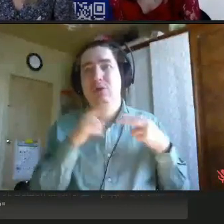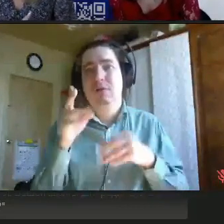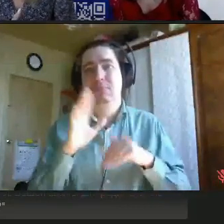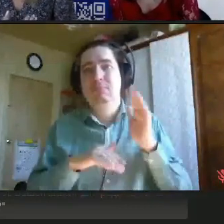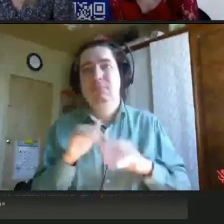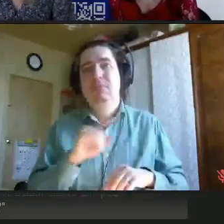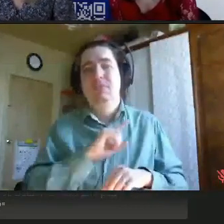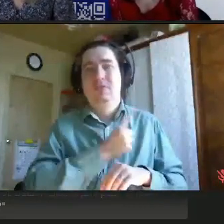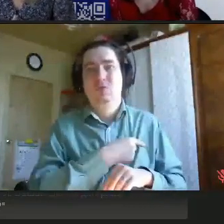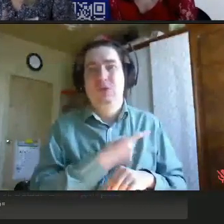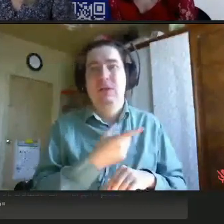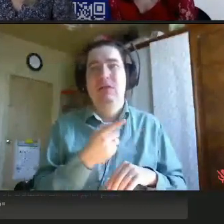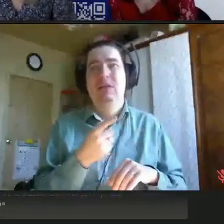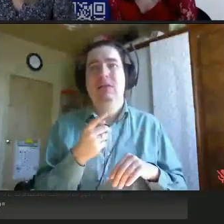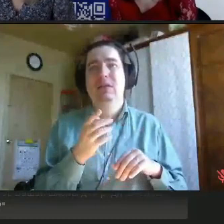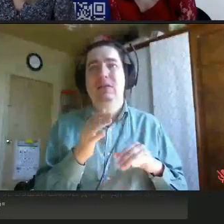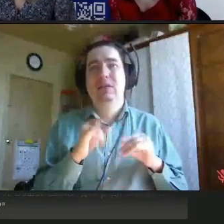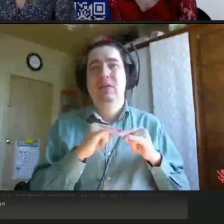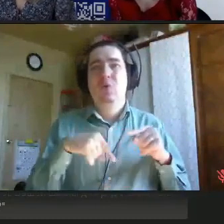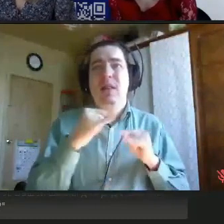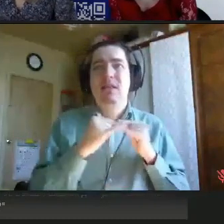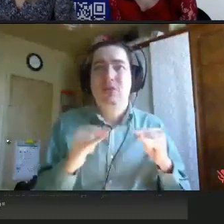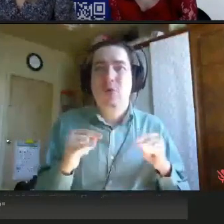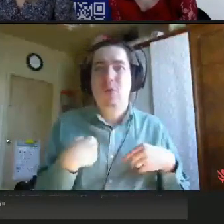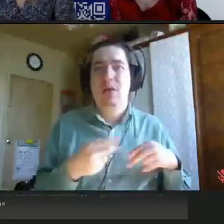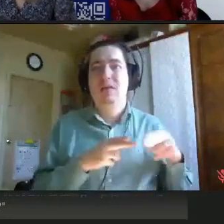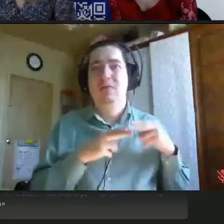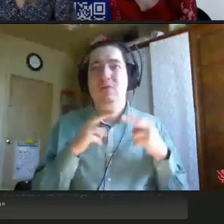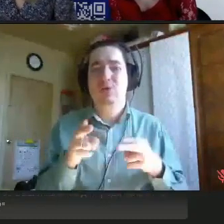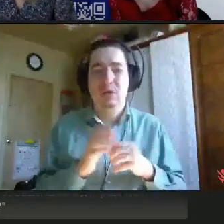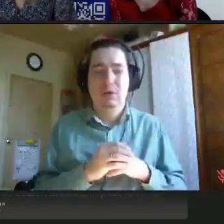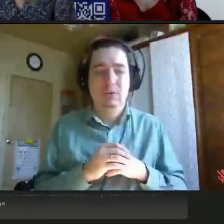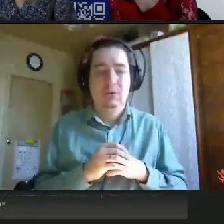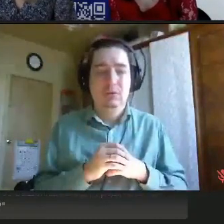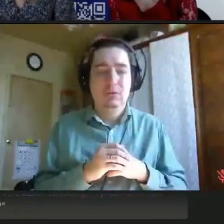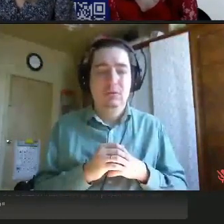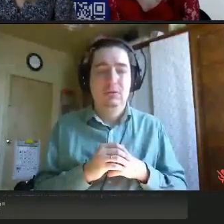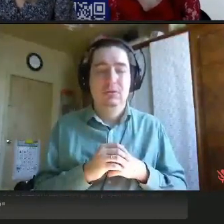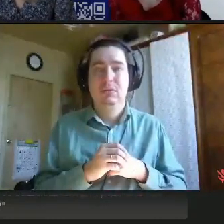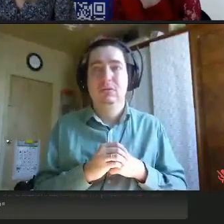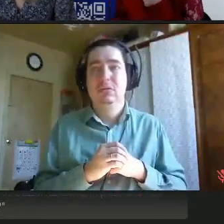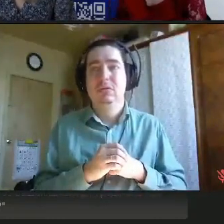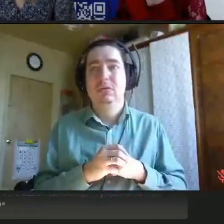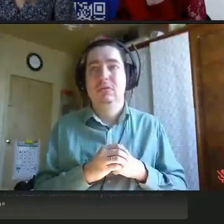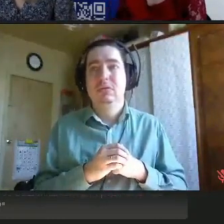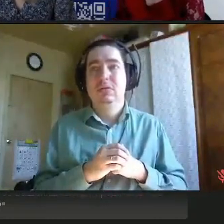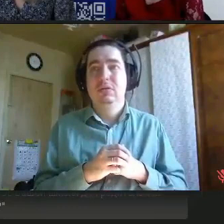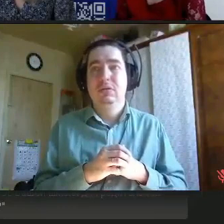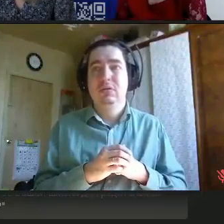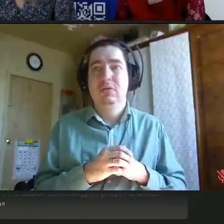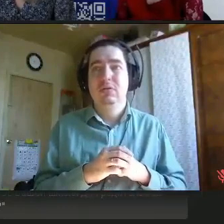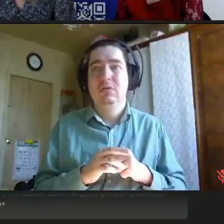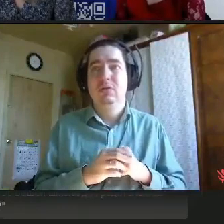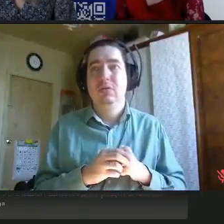Физический терапевт, логопед-дефектолог и психолог выезжают у нас на два интенсив дня. А вот, Евгения, у